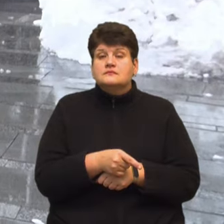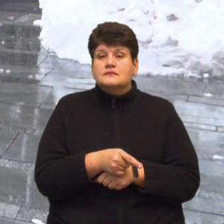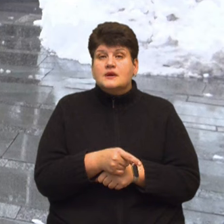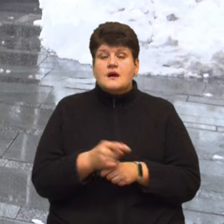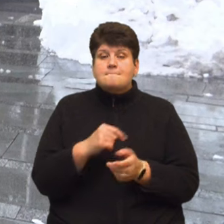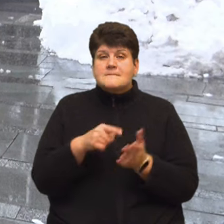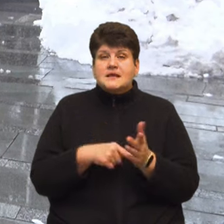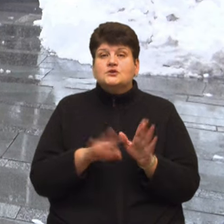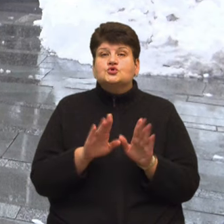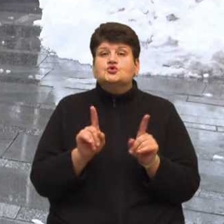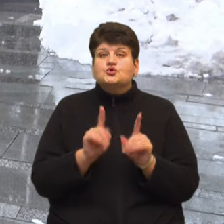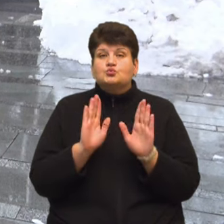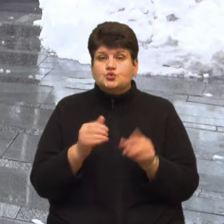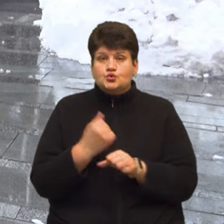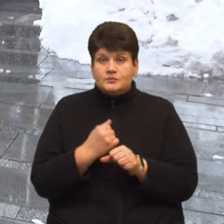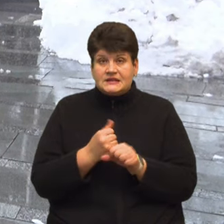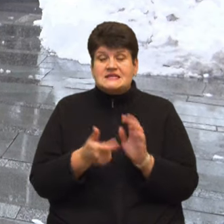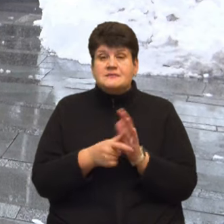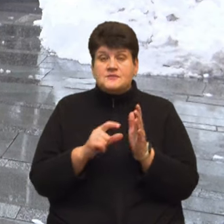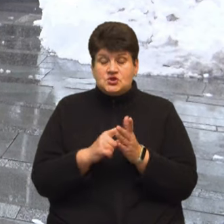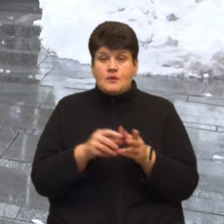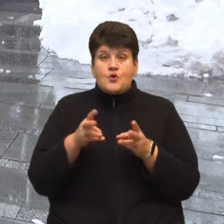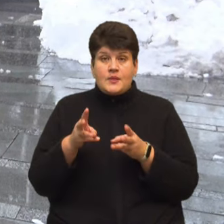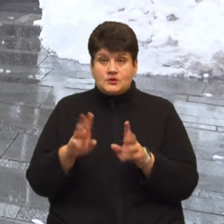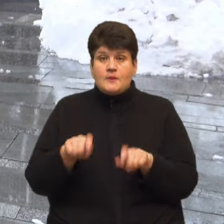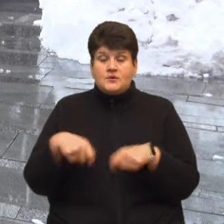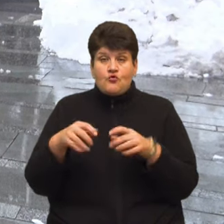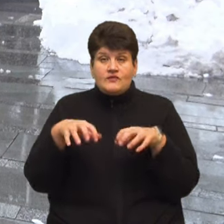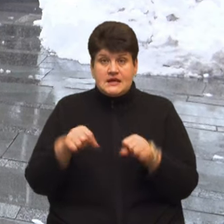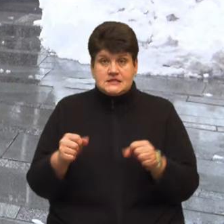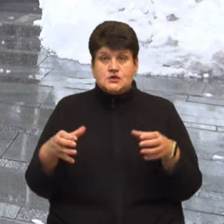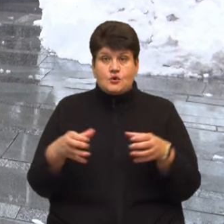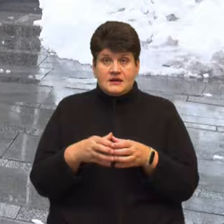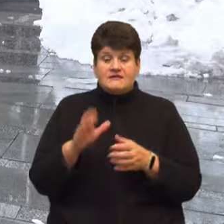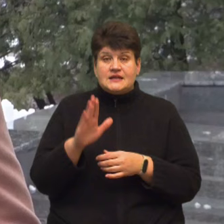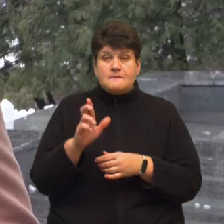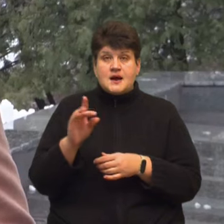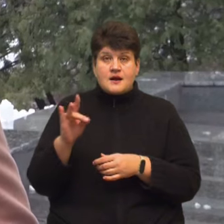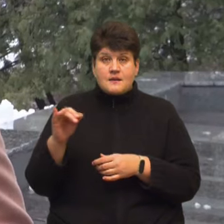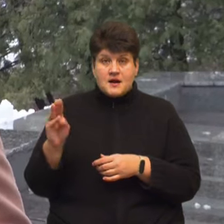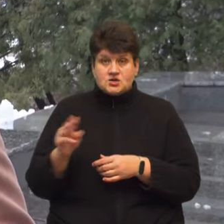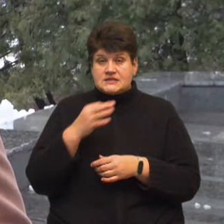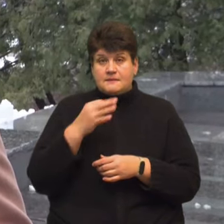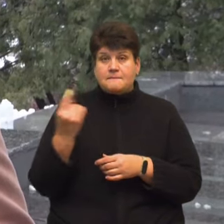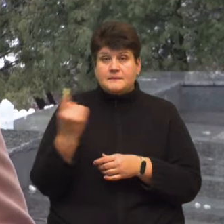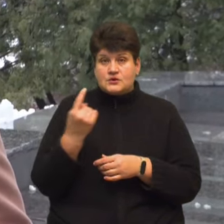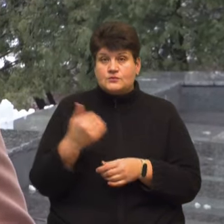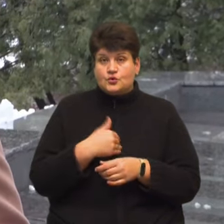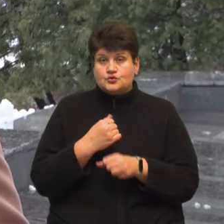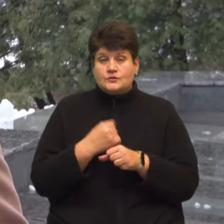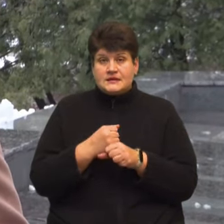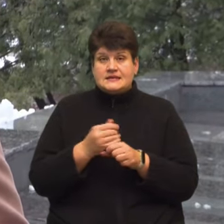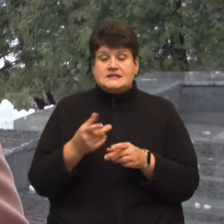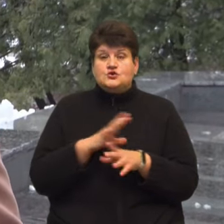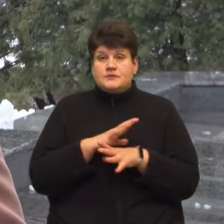робитимуть з приміщенням котельні, якщо її передадуть у власність громади, Віталій Барабаш відповів. Перше, що ми хочемо, це усунути